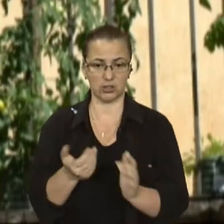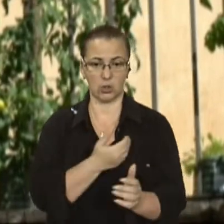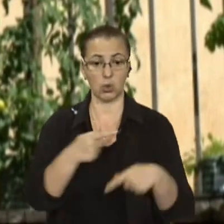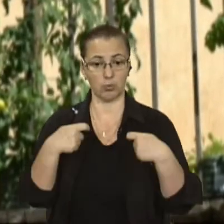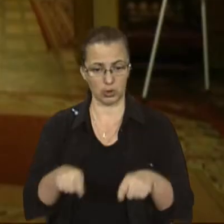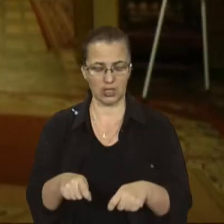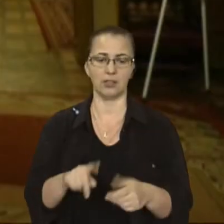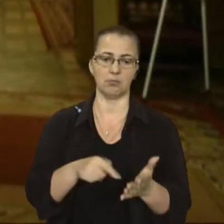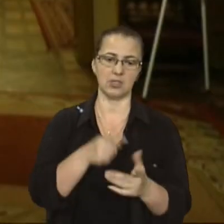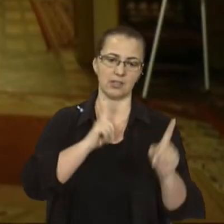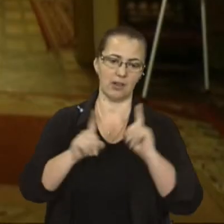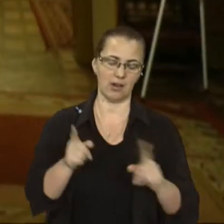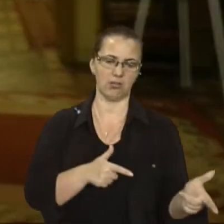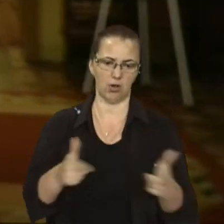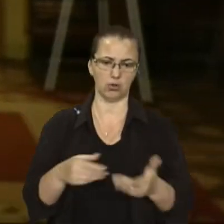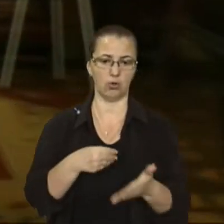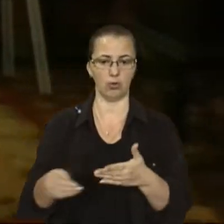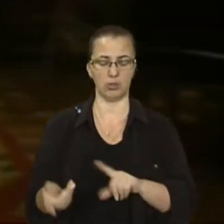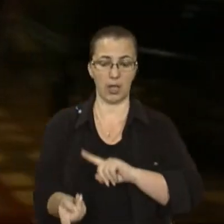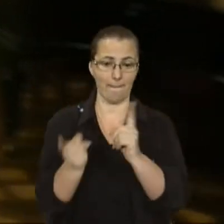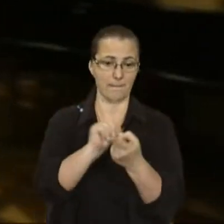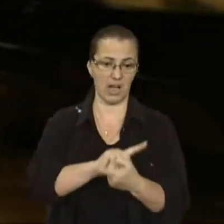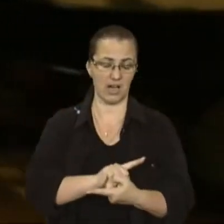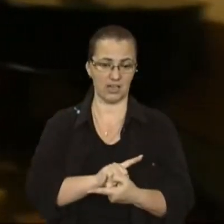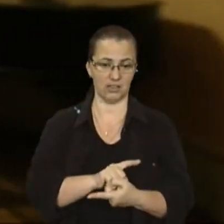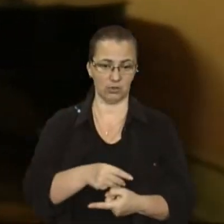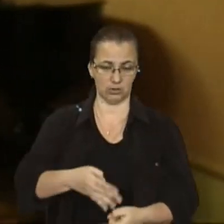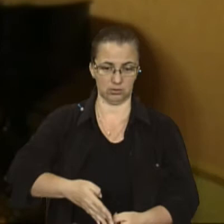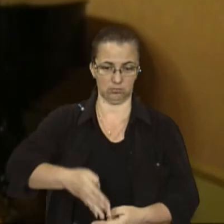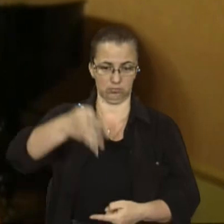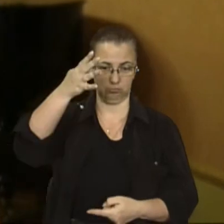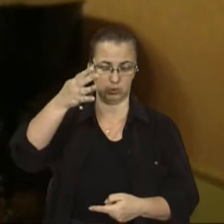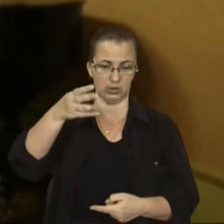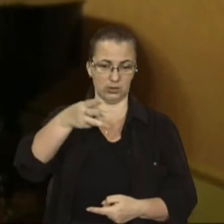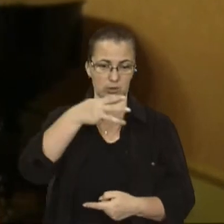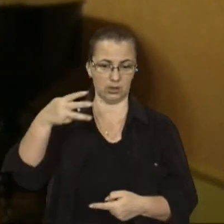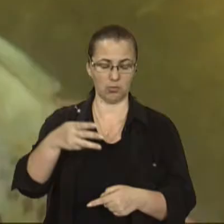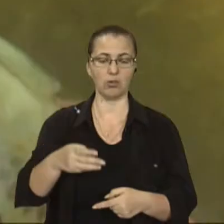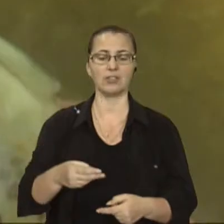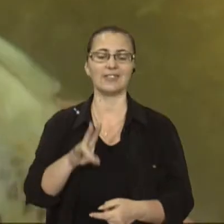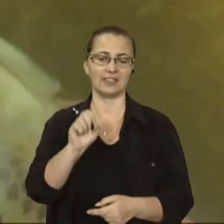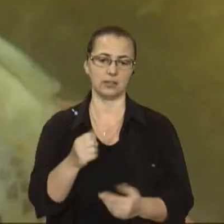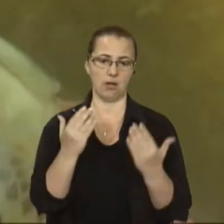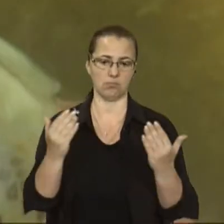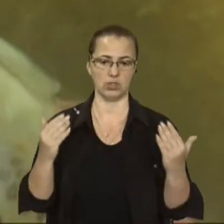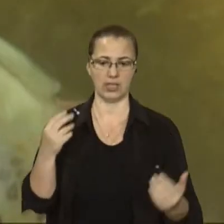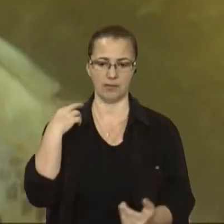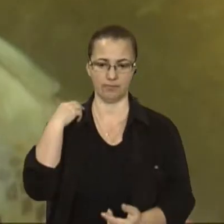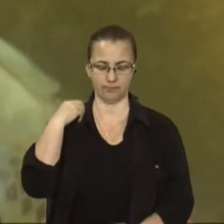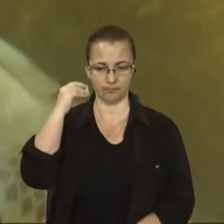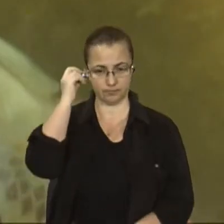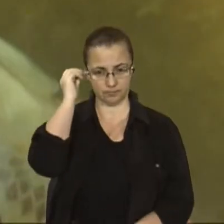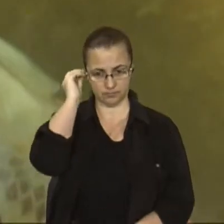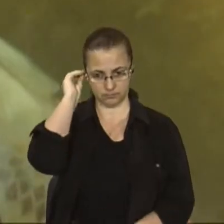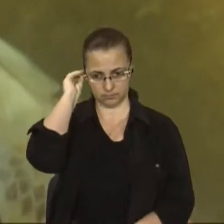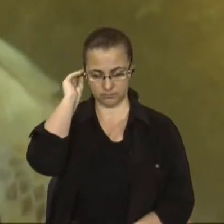викупити і перетворити увесь триповерховий будинок, який колись належав Крушельницький на музей. Оля Дейнака, Тарас Фомін, новини на